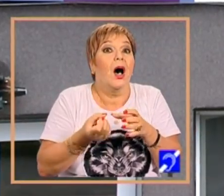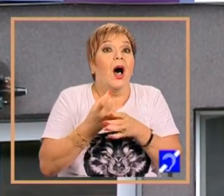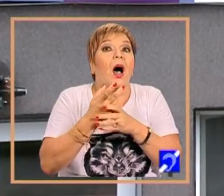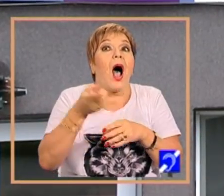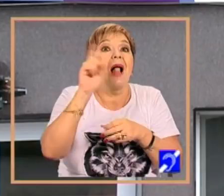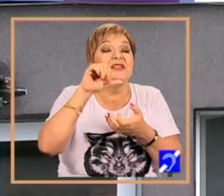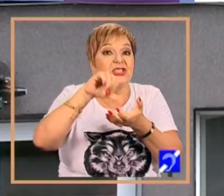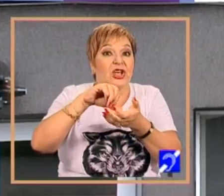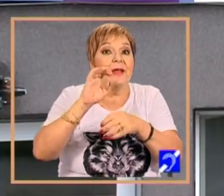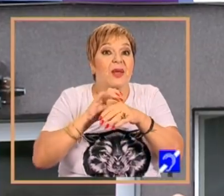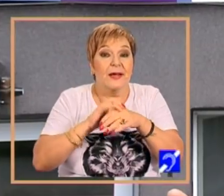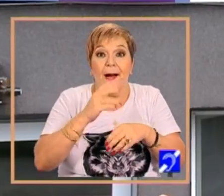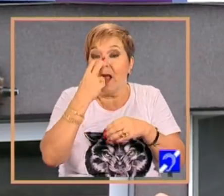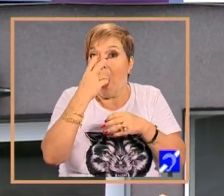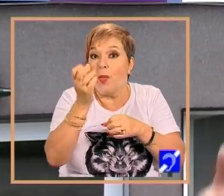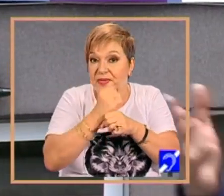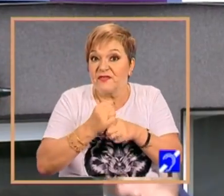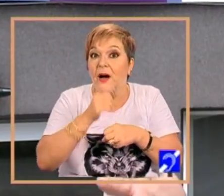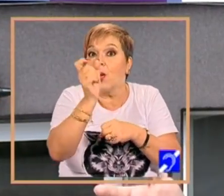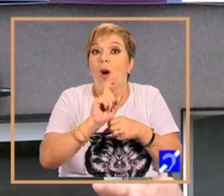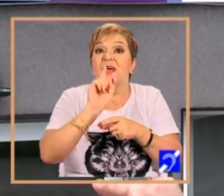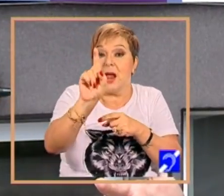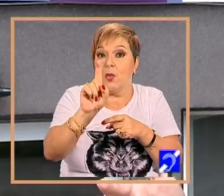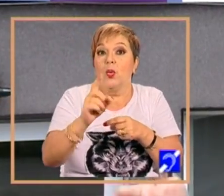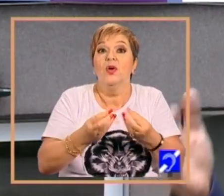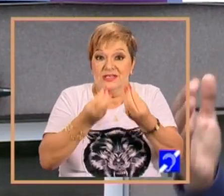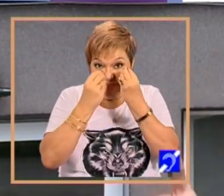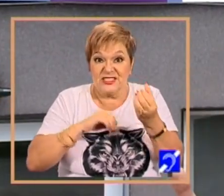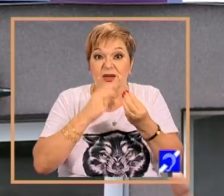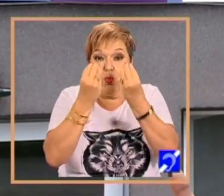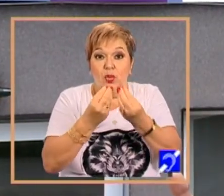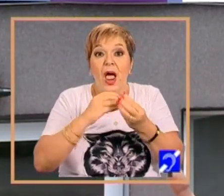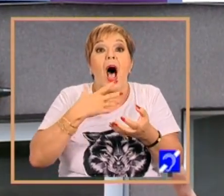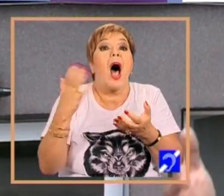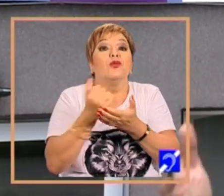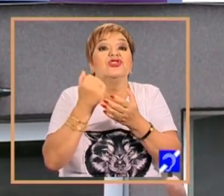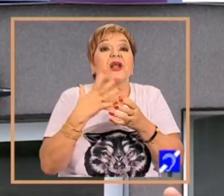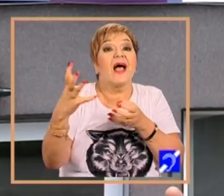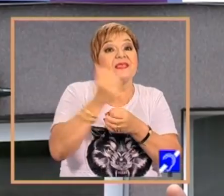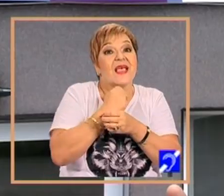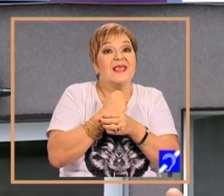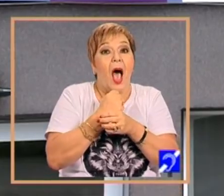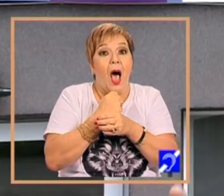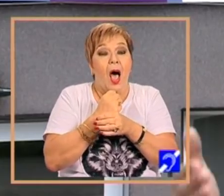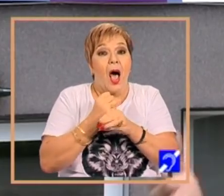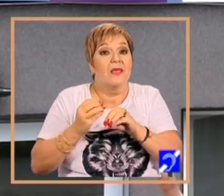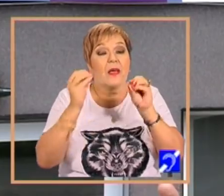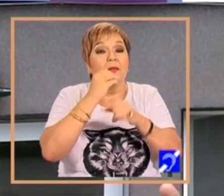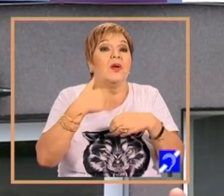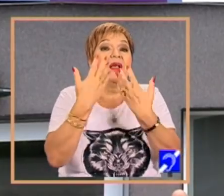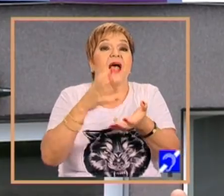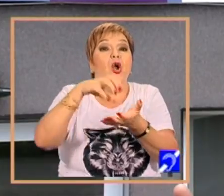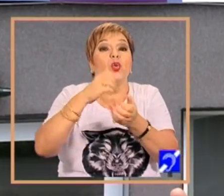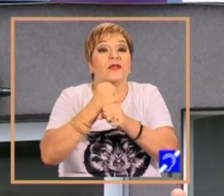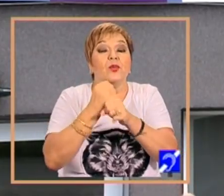alte centre medicale. Și nici un an nu este ca altul. Absolut în fiecare an, în fiecare zi ești în linia 1 și în fiecare